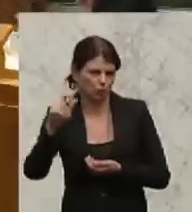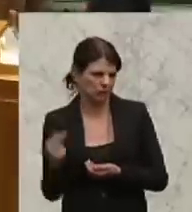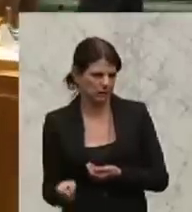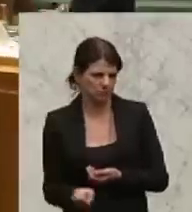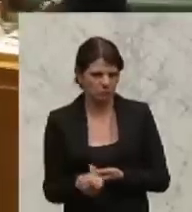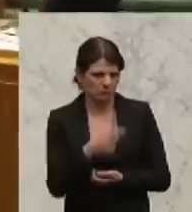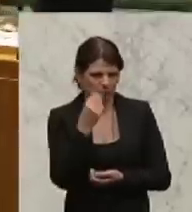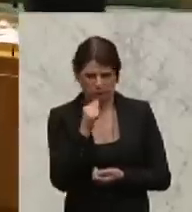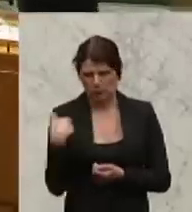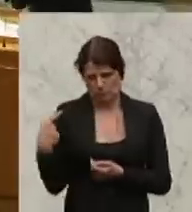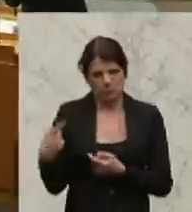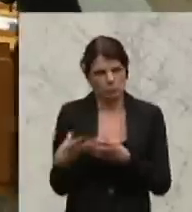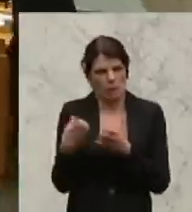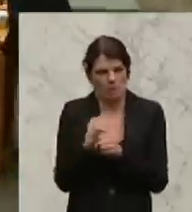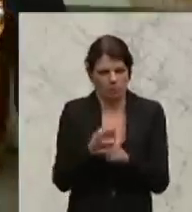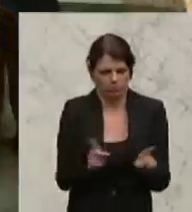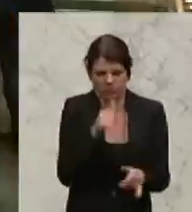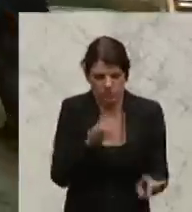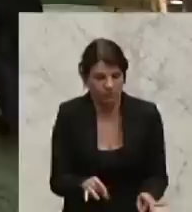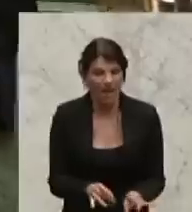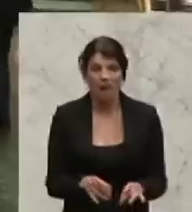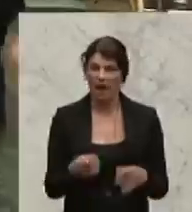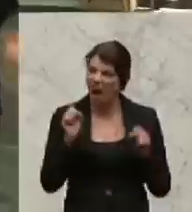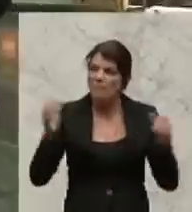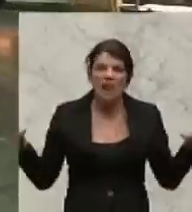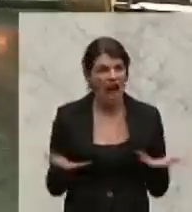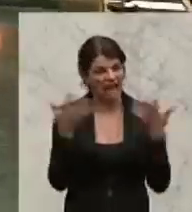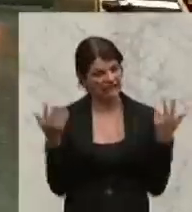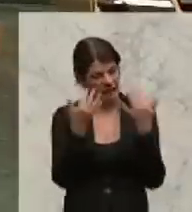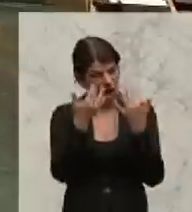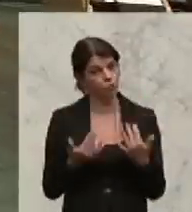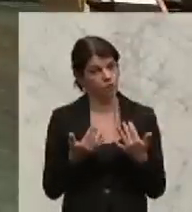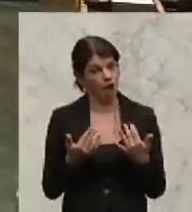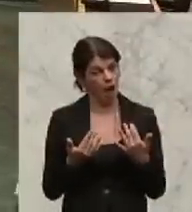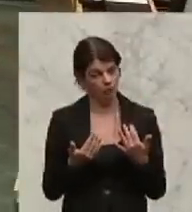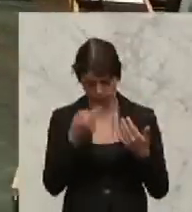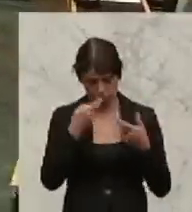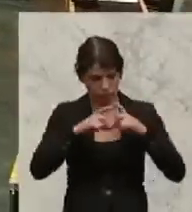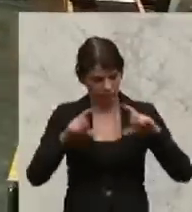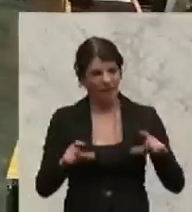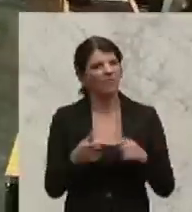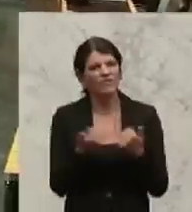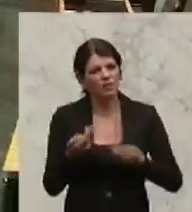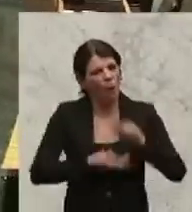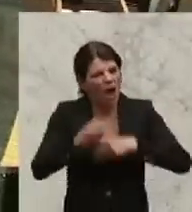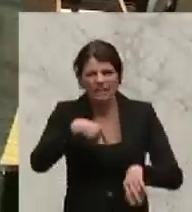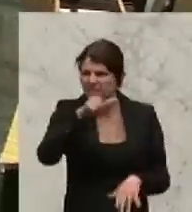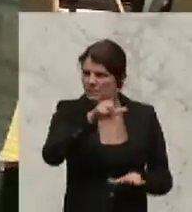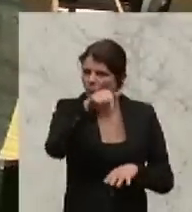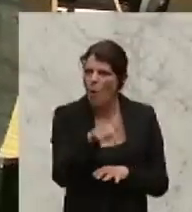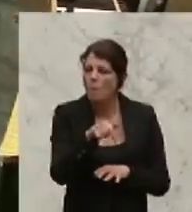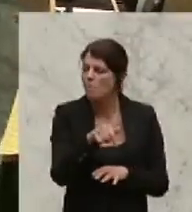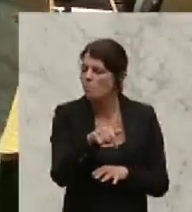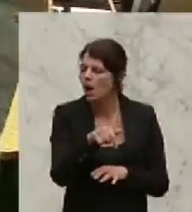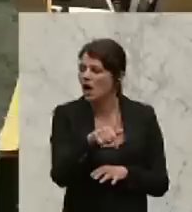kollaboriert. Aber es ist relativ leicht herrechenbar, wie wir hier auf die 7,7